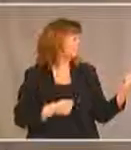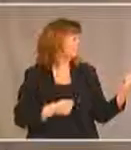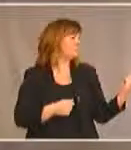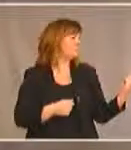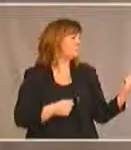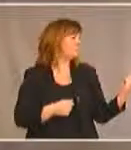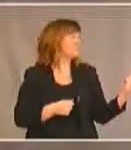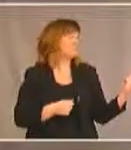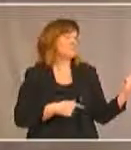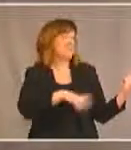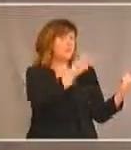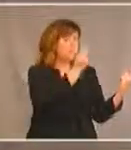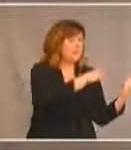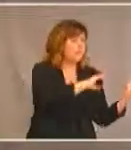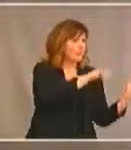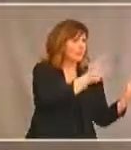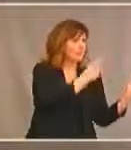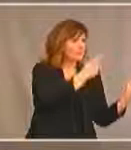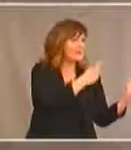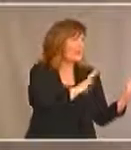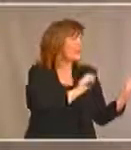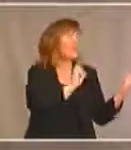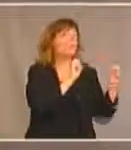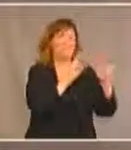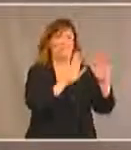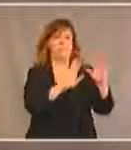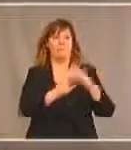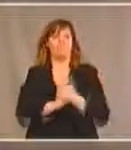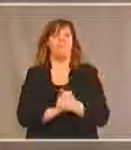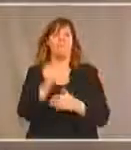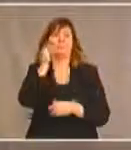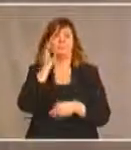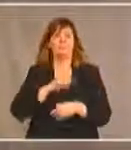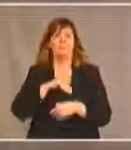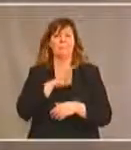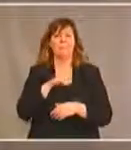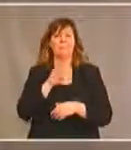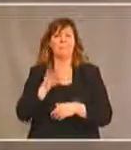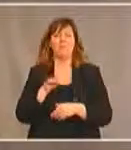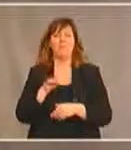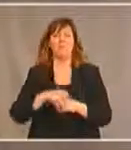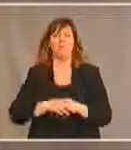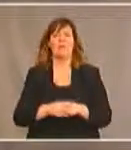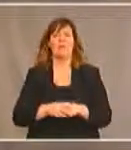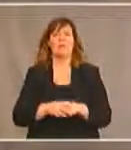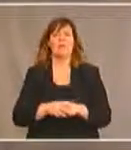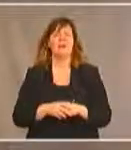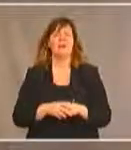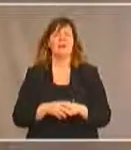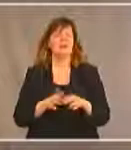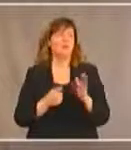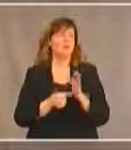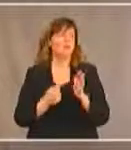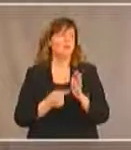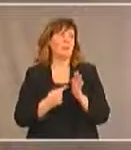Il y a d'autres questions qui arrivent. Et comme je le disais, je répète à l